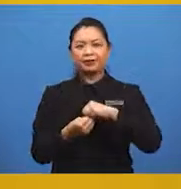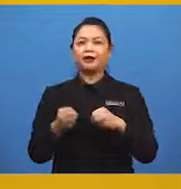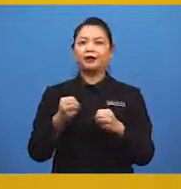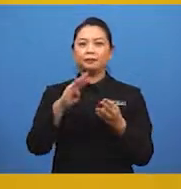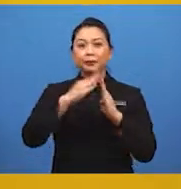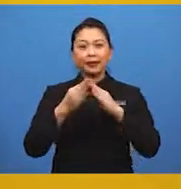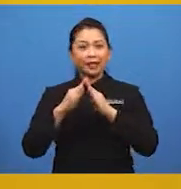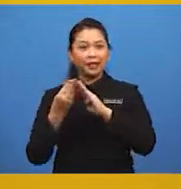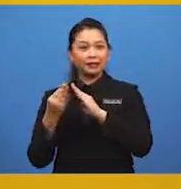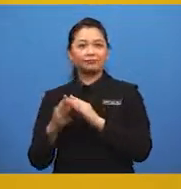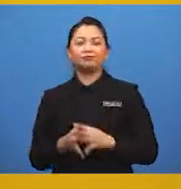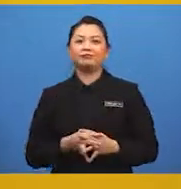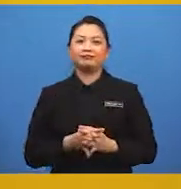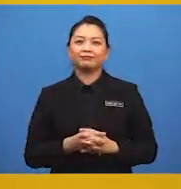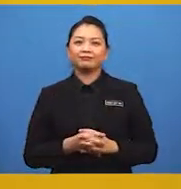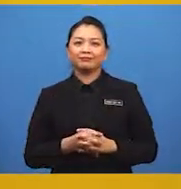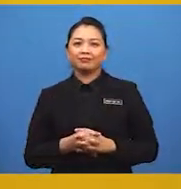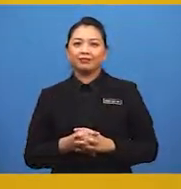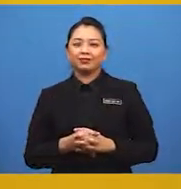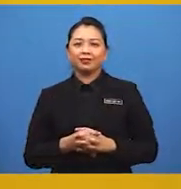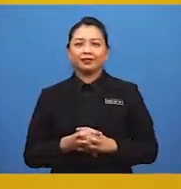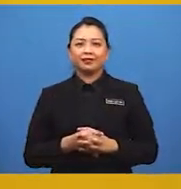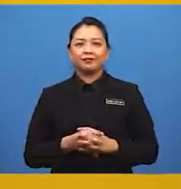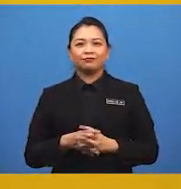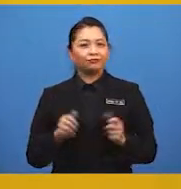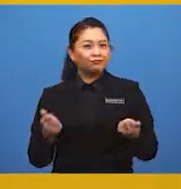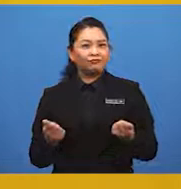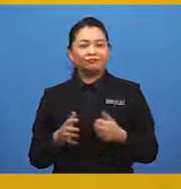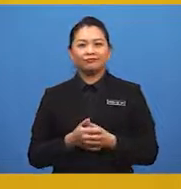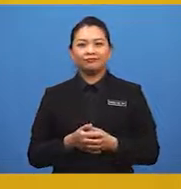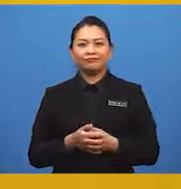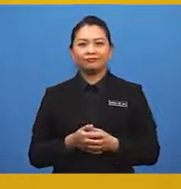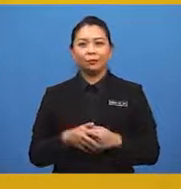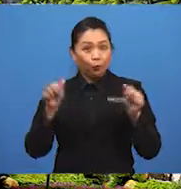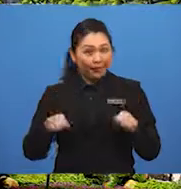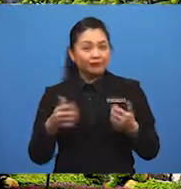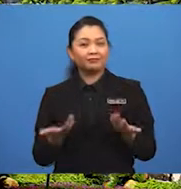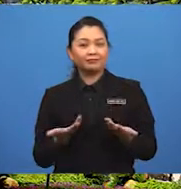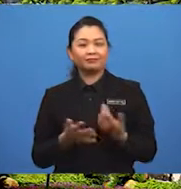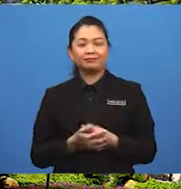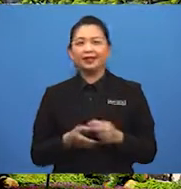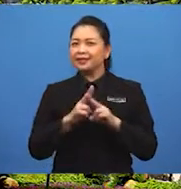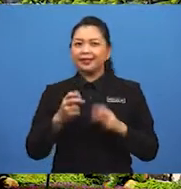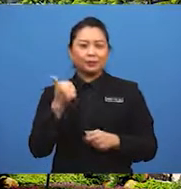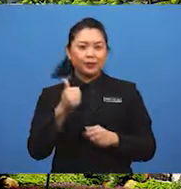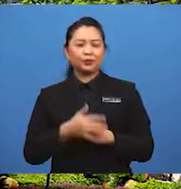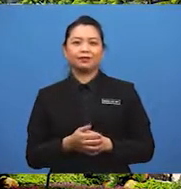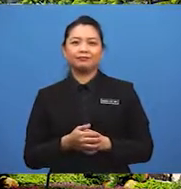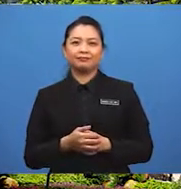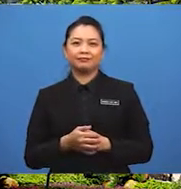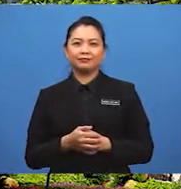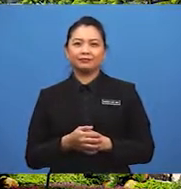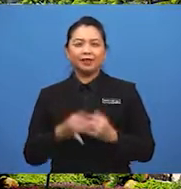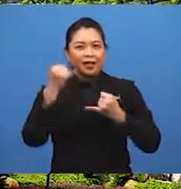masalah pemandaran. Boleh tak, murid-murid? Boleh? Sangat bagus.